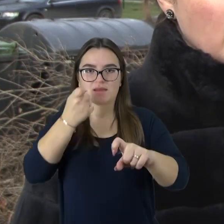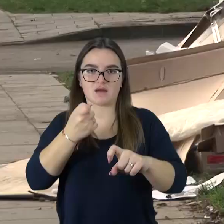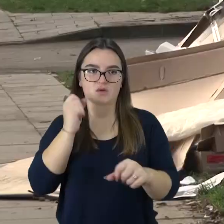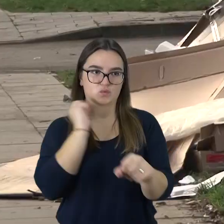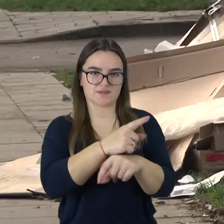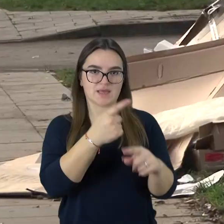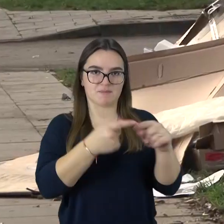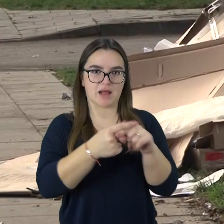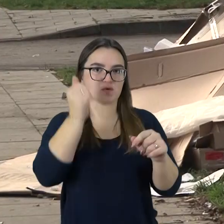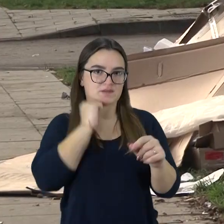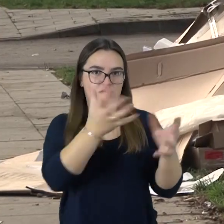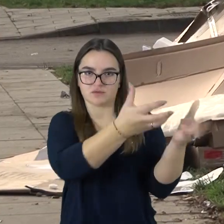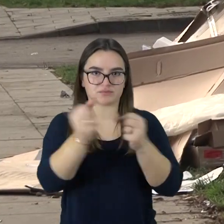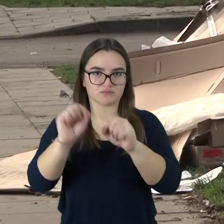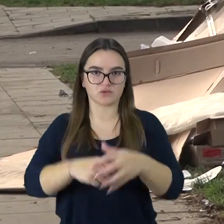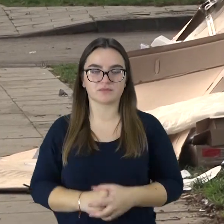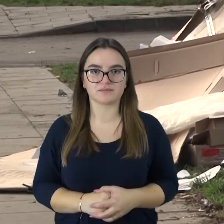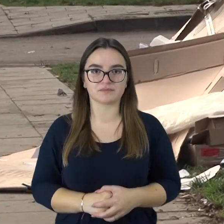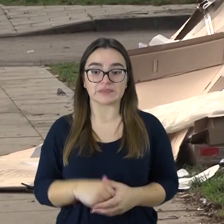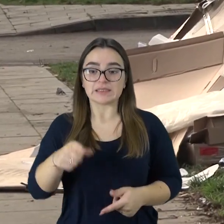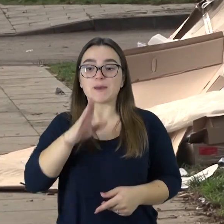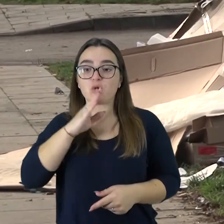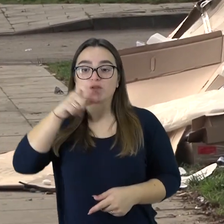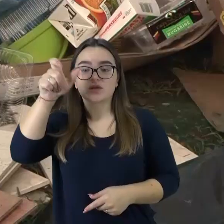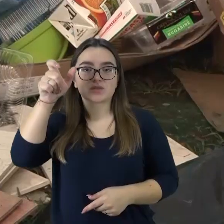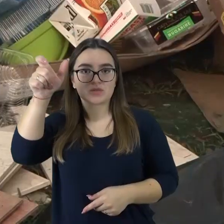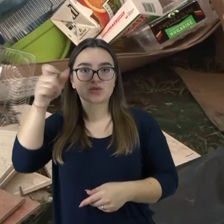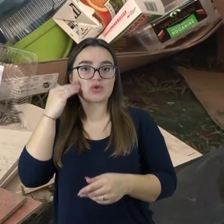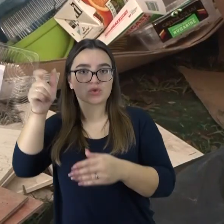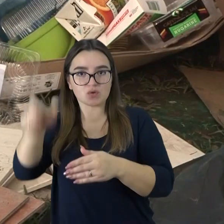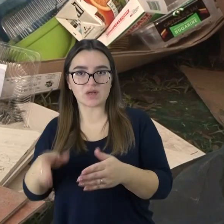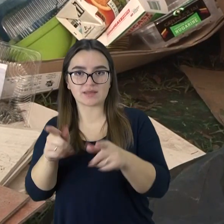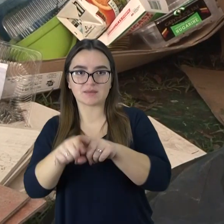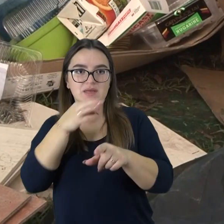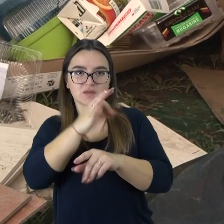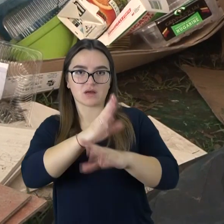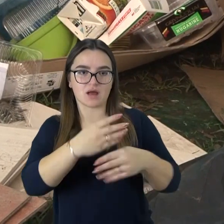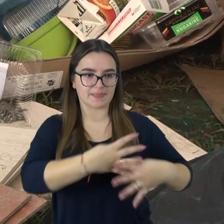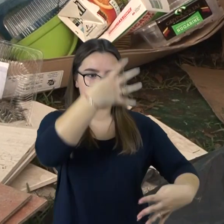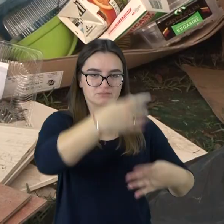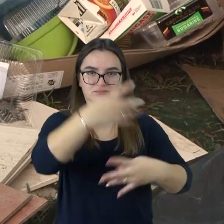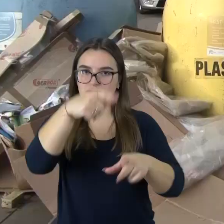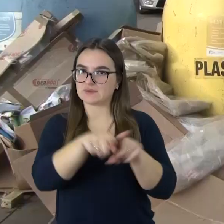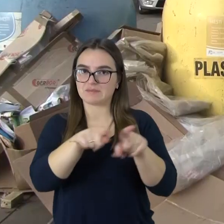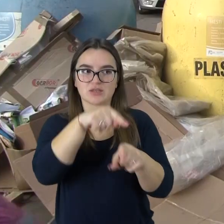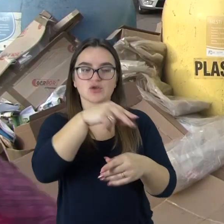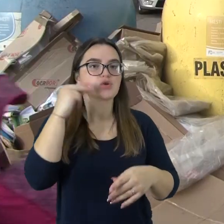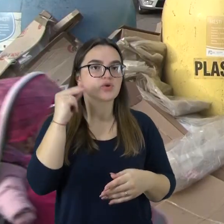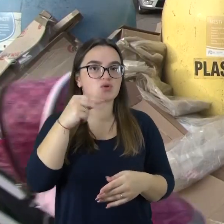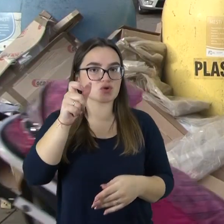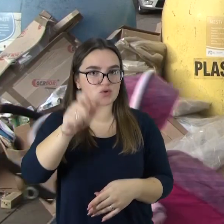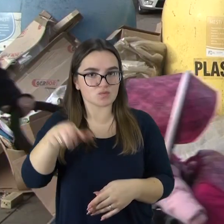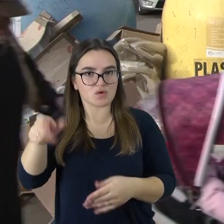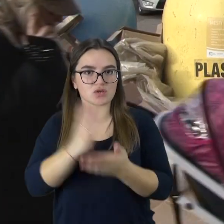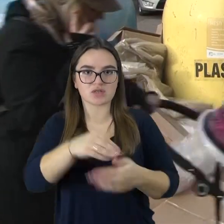baldus. Su savartyną primenančių vaizdu kovojantį šiulietę taip pat kalte priskiria daugia bučių bendrijoms. Jos nuomonė keista, kad